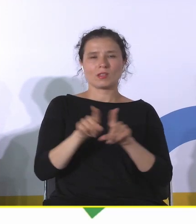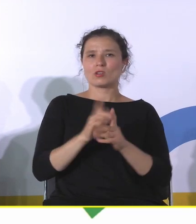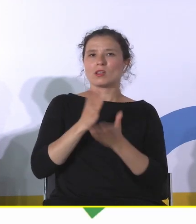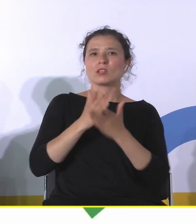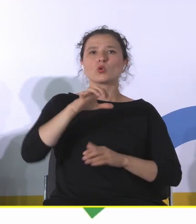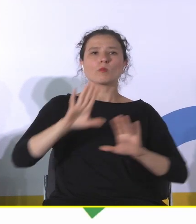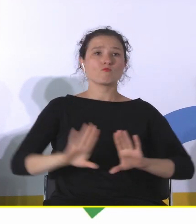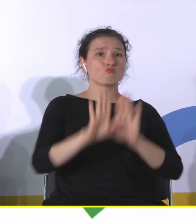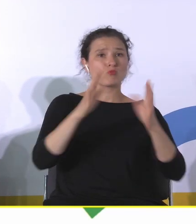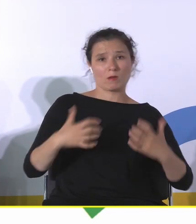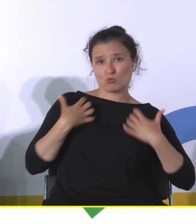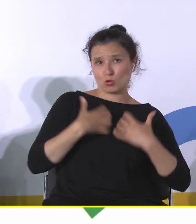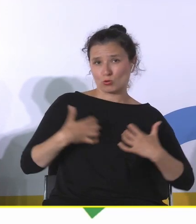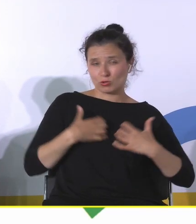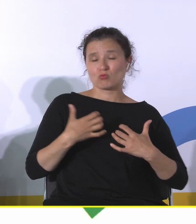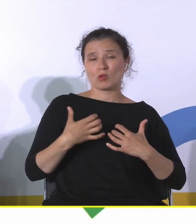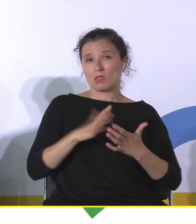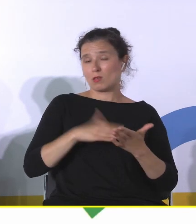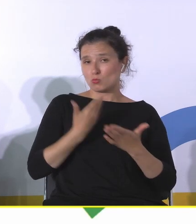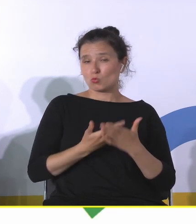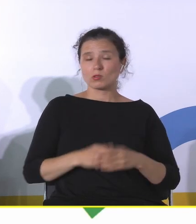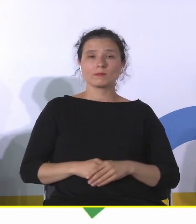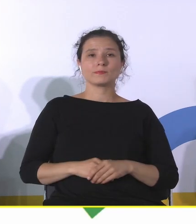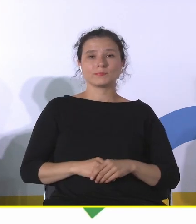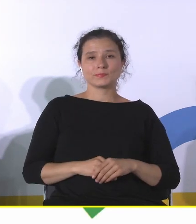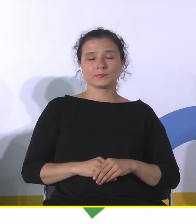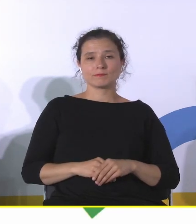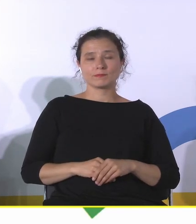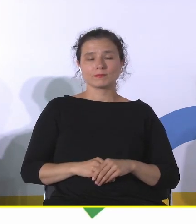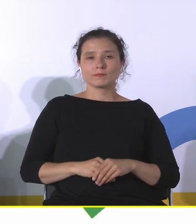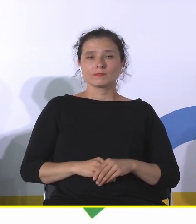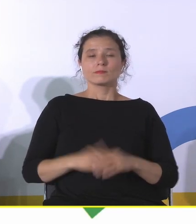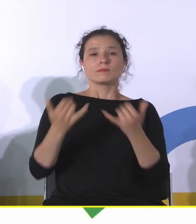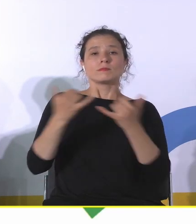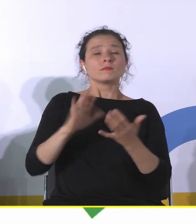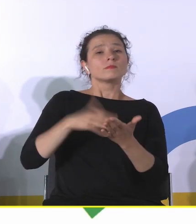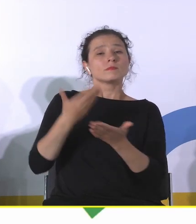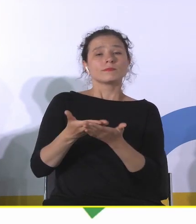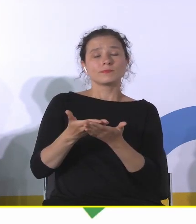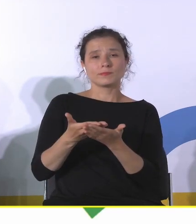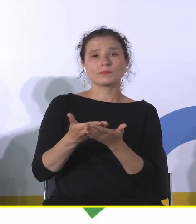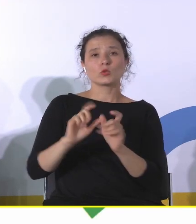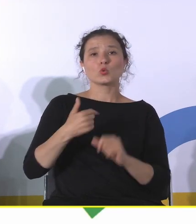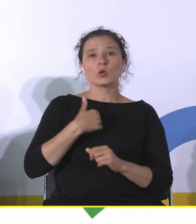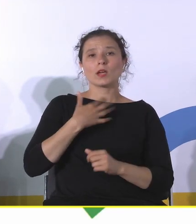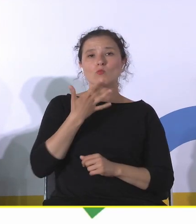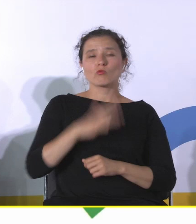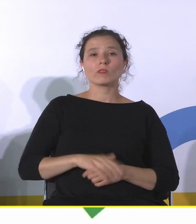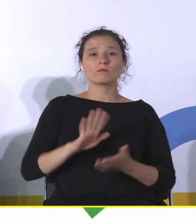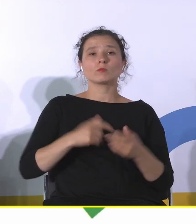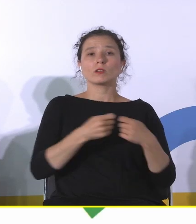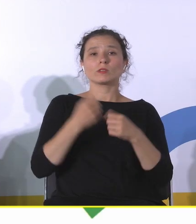na przykład. I inna egzemplifikacja tego, o czym mówię. Współpraca na przykład Muzeum